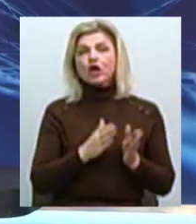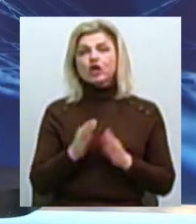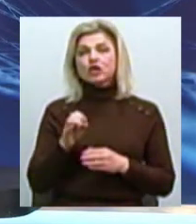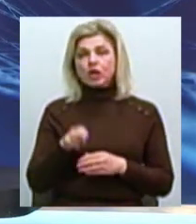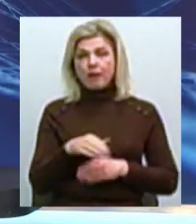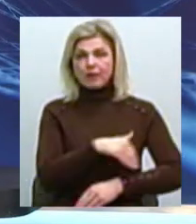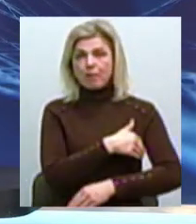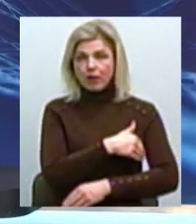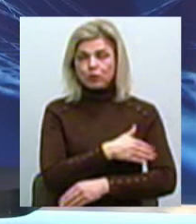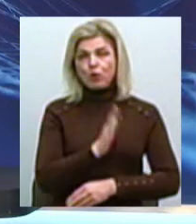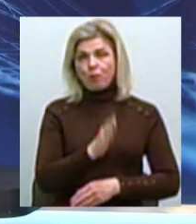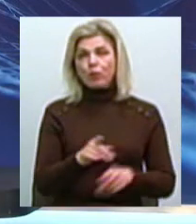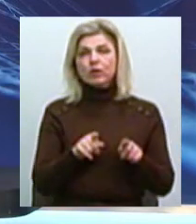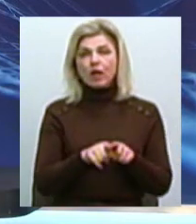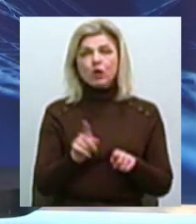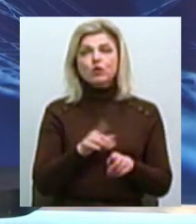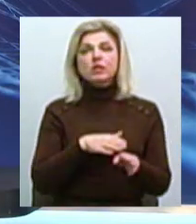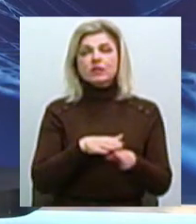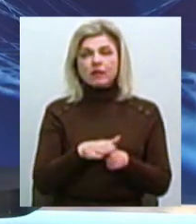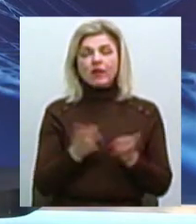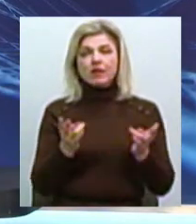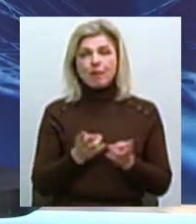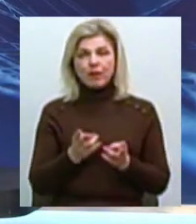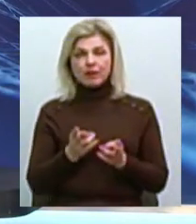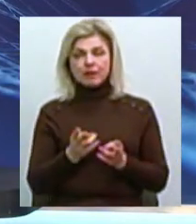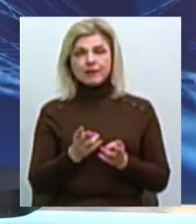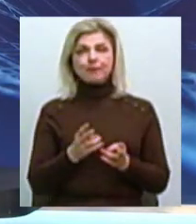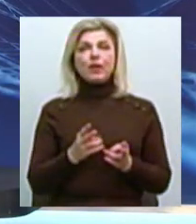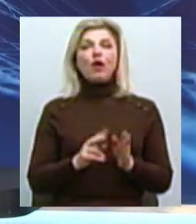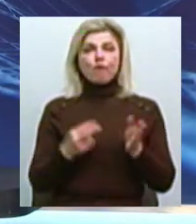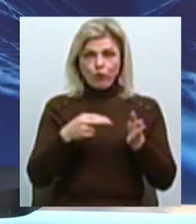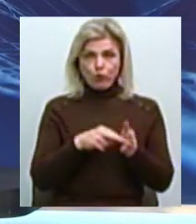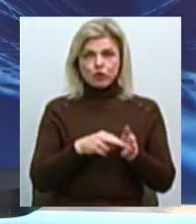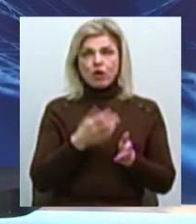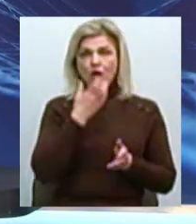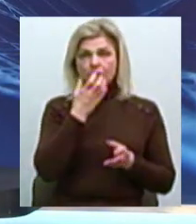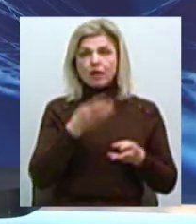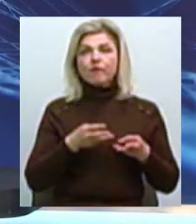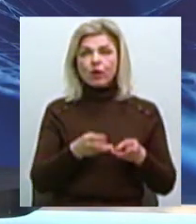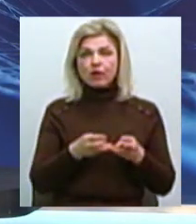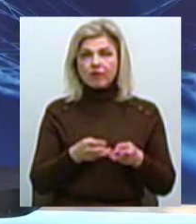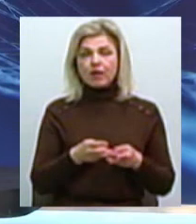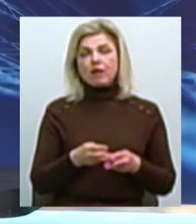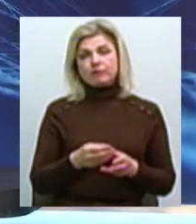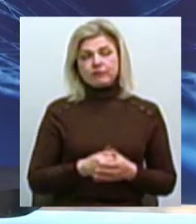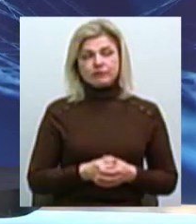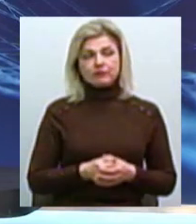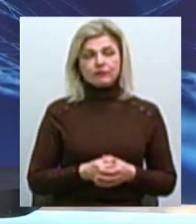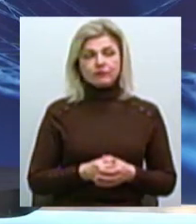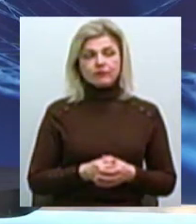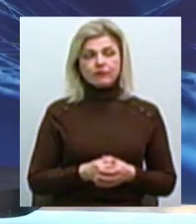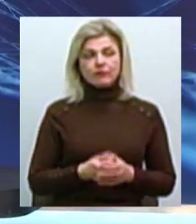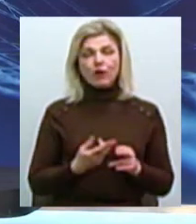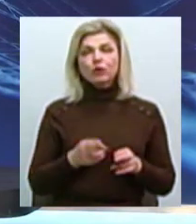що здійснить необхідність включення теплових обігрівових станцій котелин